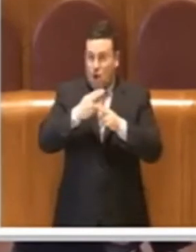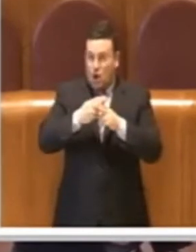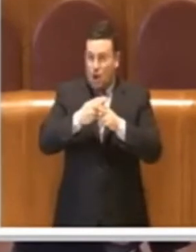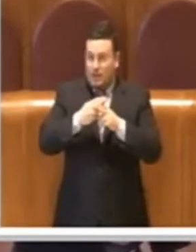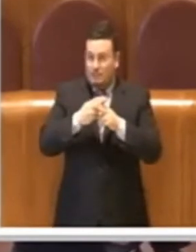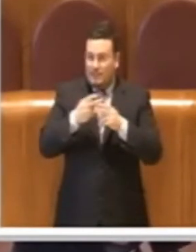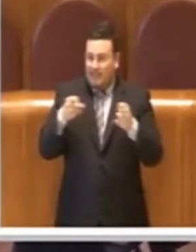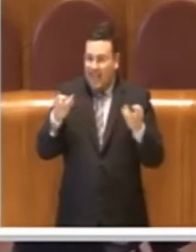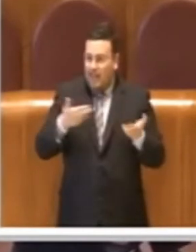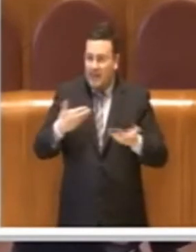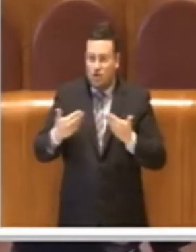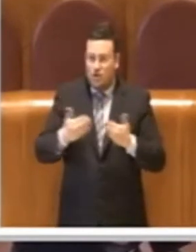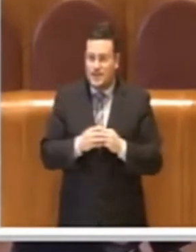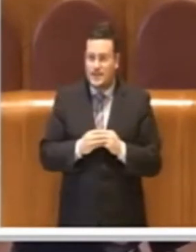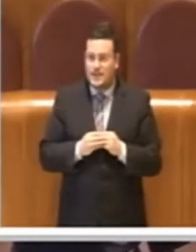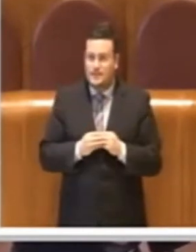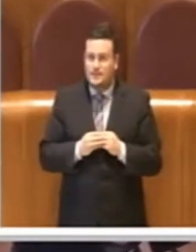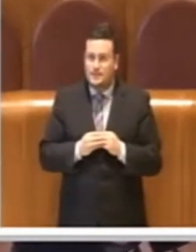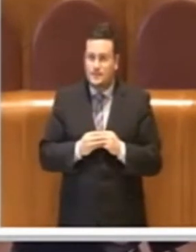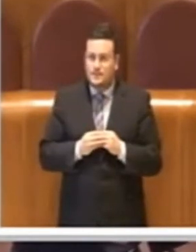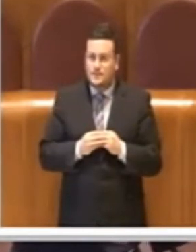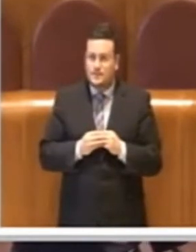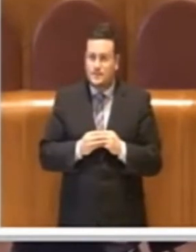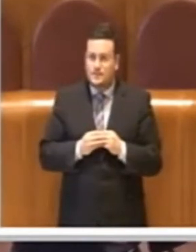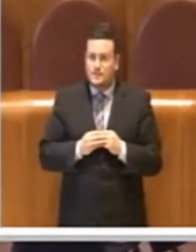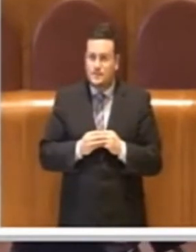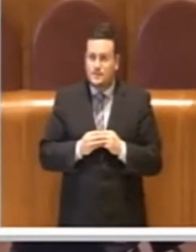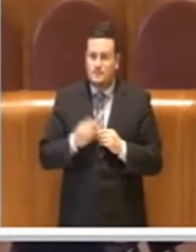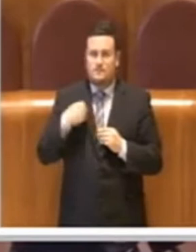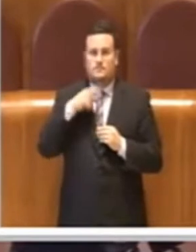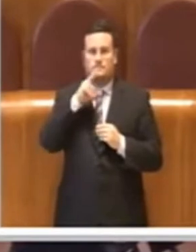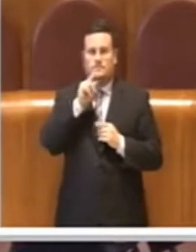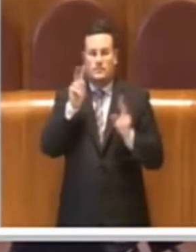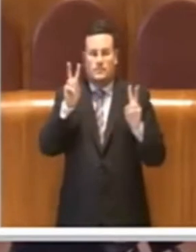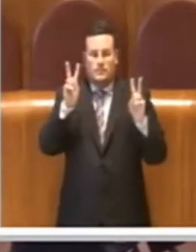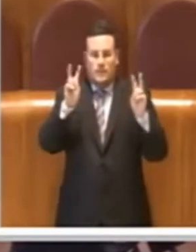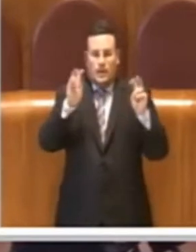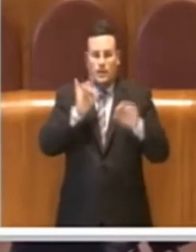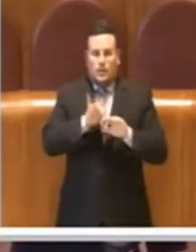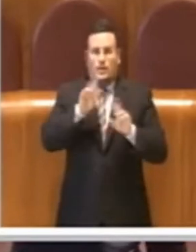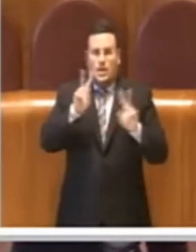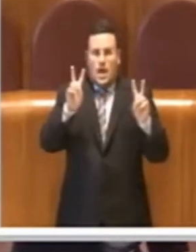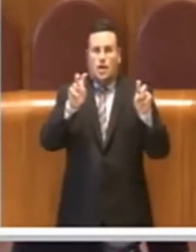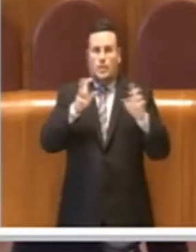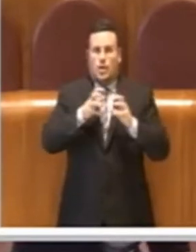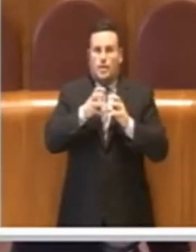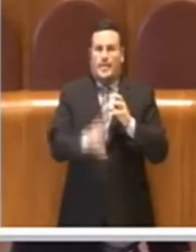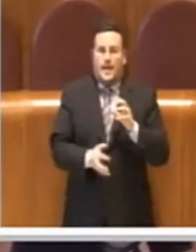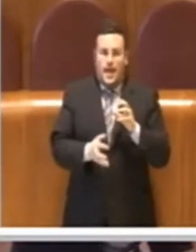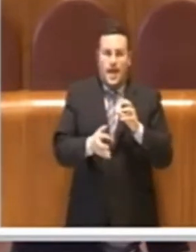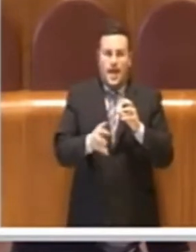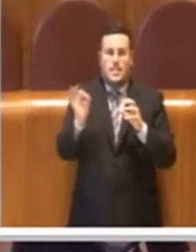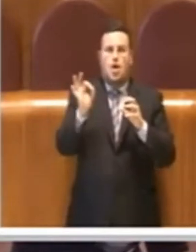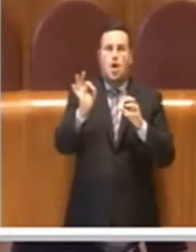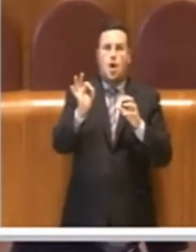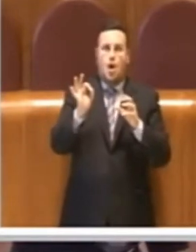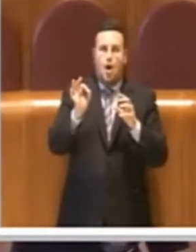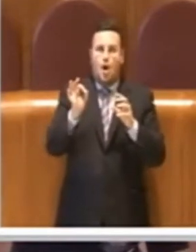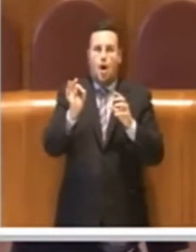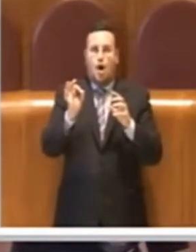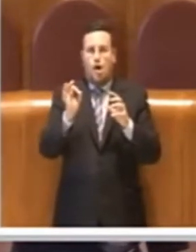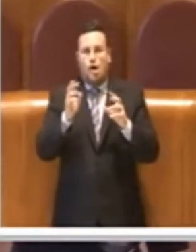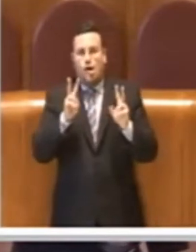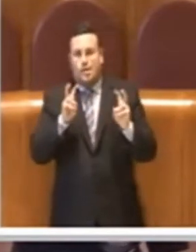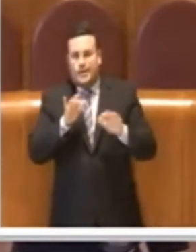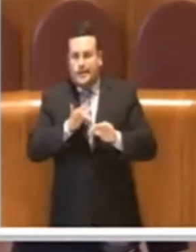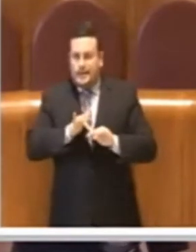Quindi ogni qualvolta si parla di temi che so possono risultare complessi o magari poco comodi, come la ZTL,